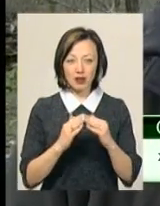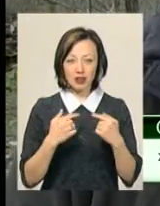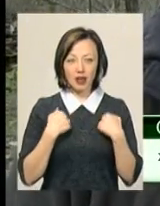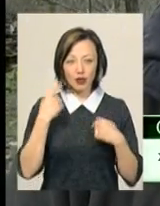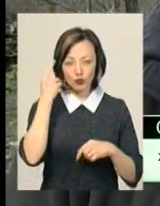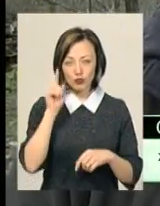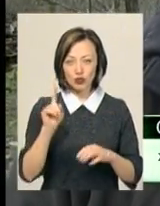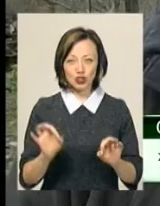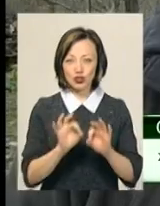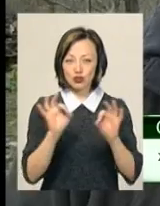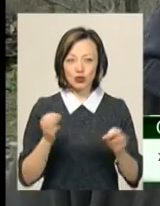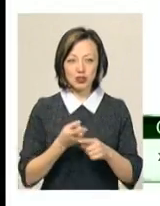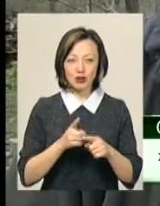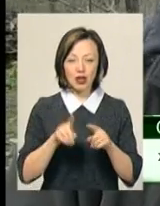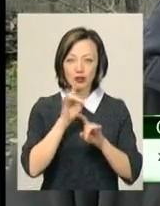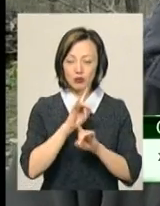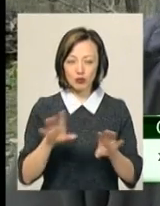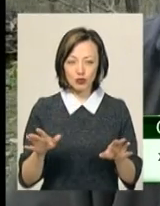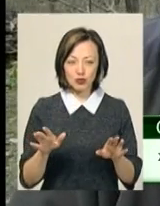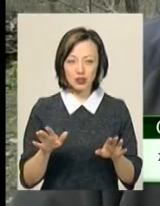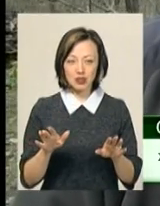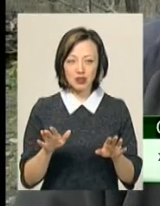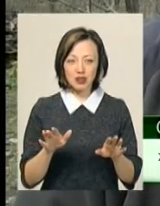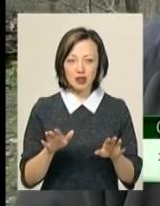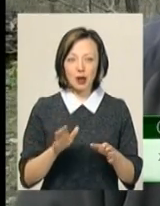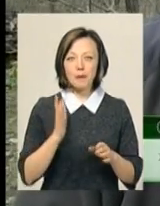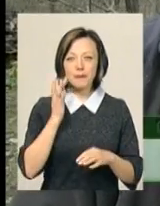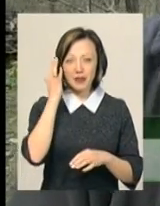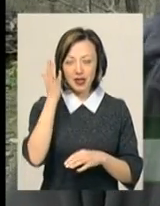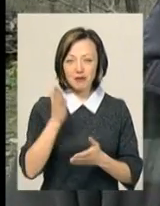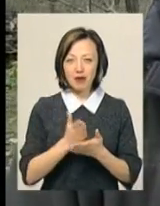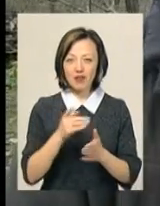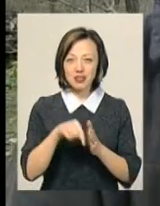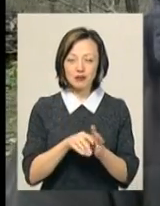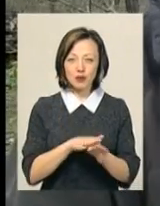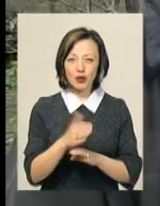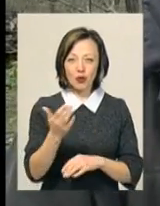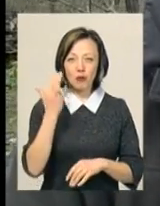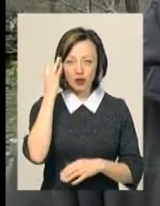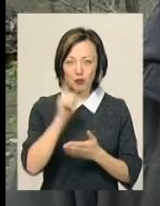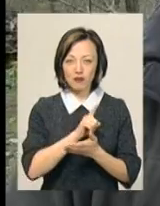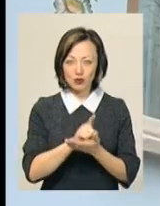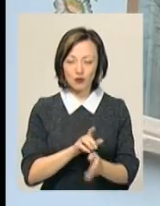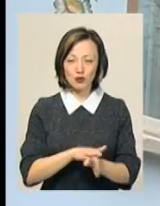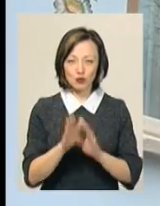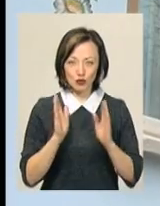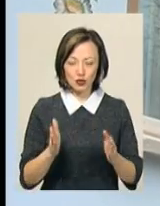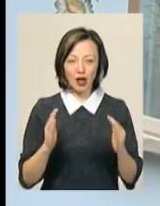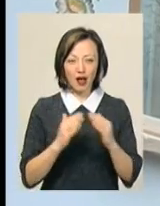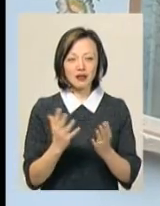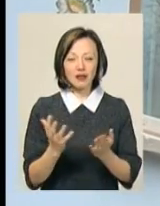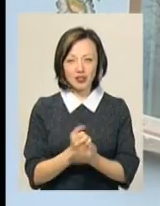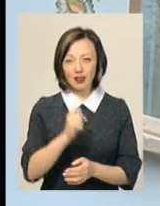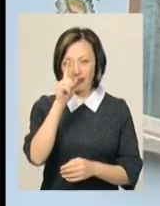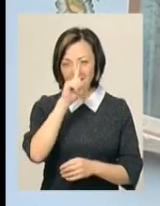я думав, що нічого з цього не буде. Мрії мають властивість збуватися. Я думаю, що його мрії обов'язково збудуться. Та хата вийшла на